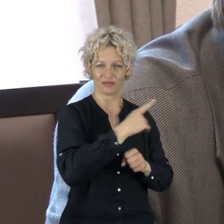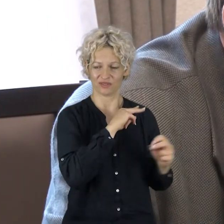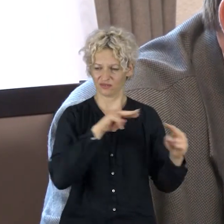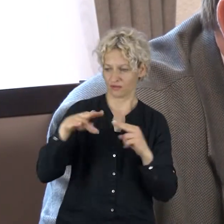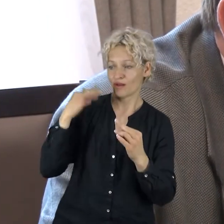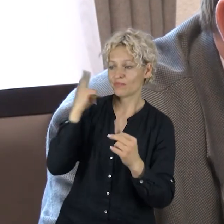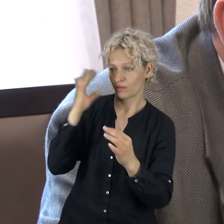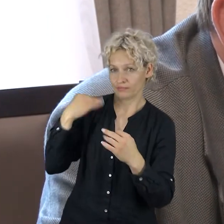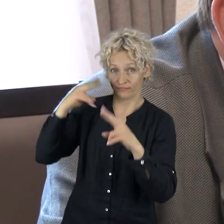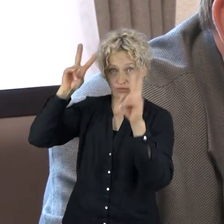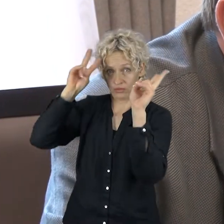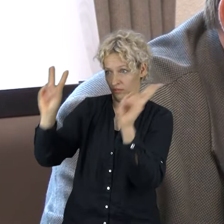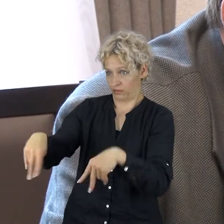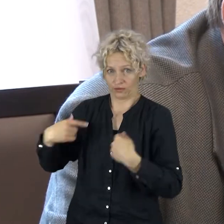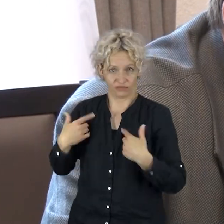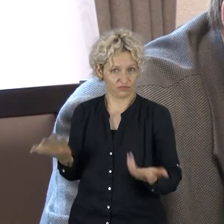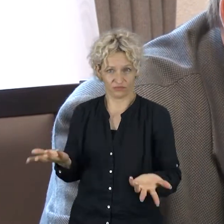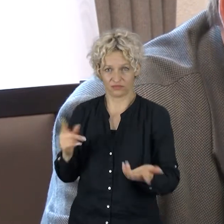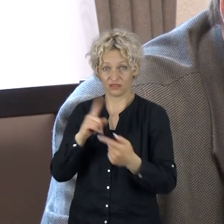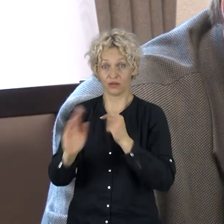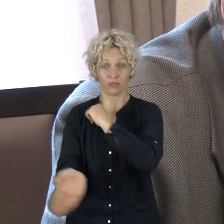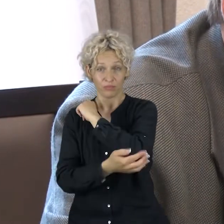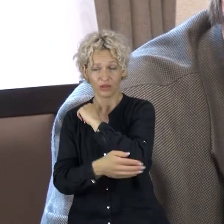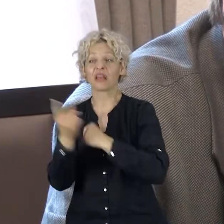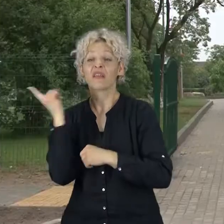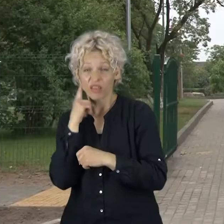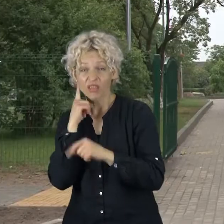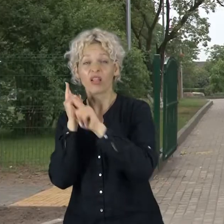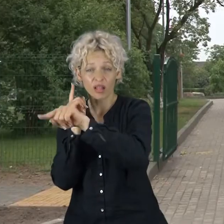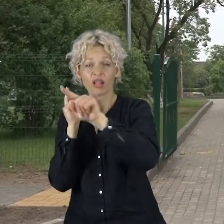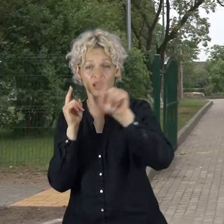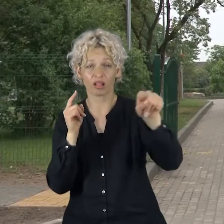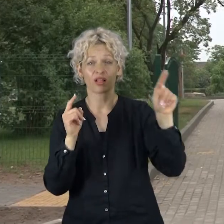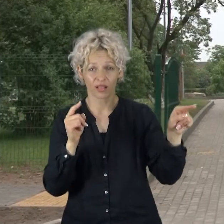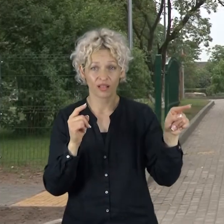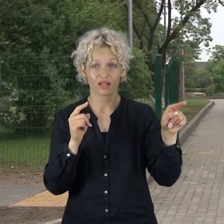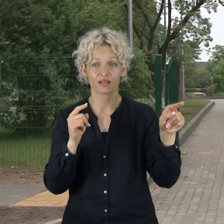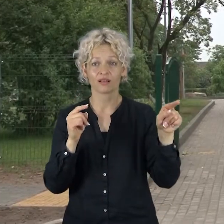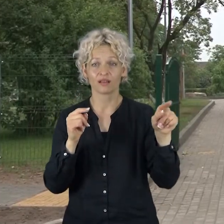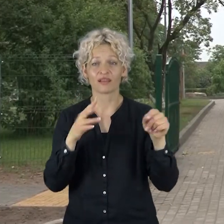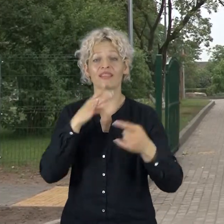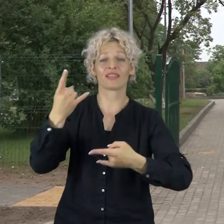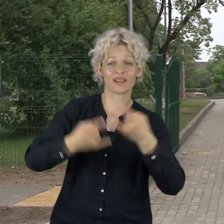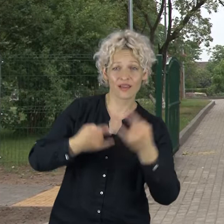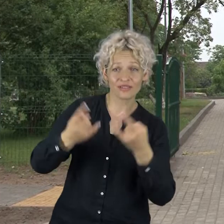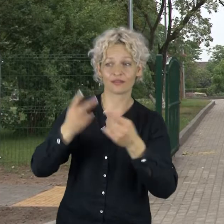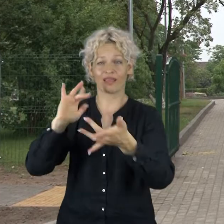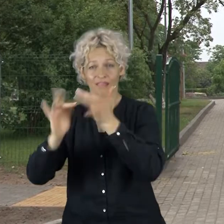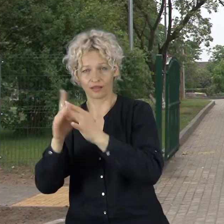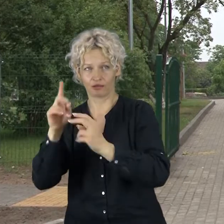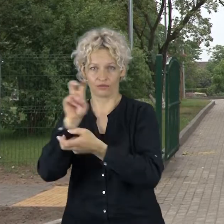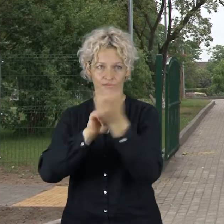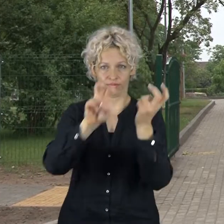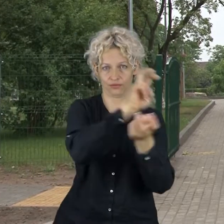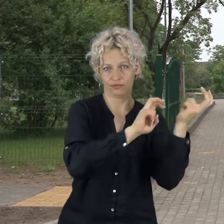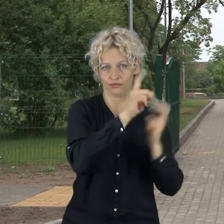tėjančius galimus pokyčius sužinojo, ko ne paskutiniai. Tiesok iš nuogirdų bei žiniasklaidos priemonių. Pasakščiūlių vaikų globos